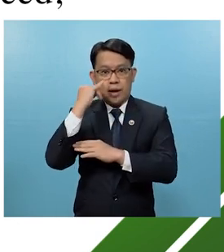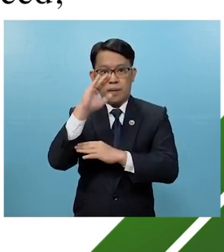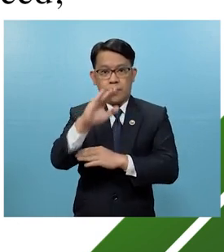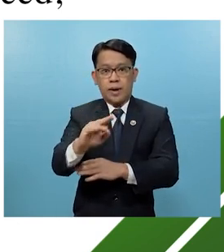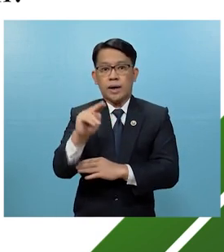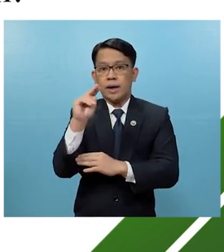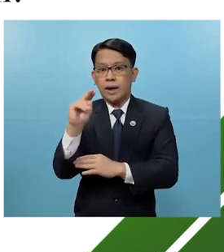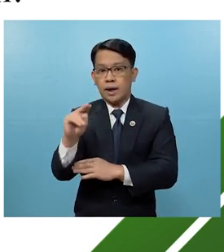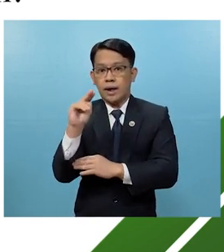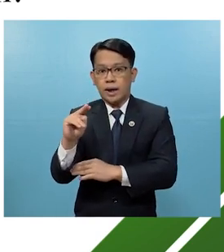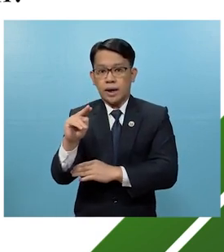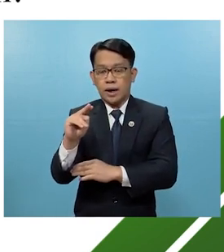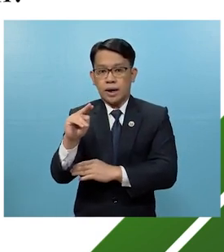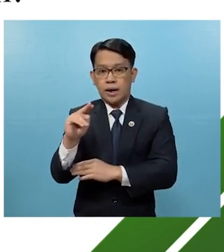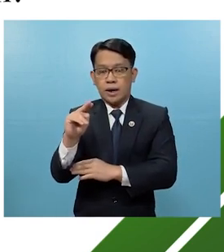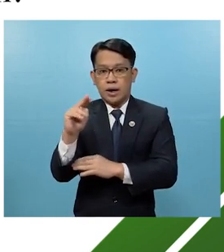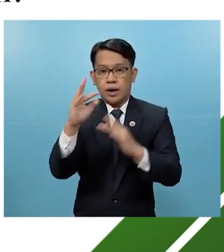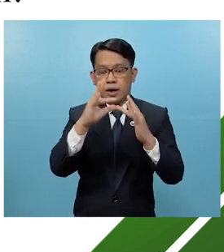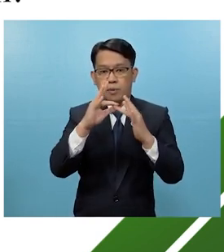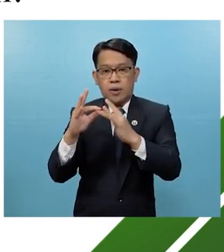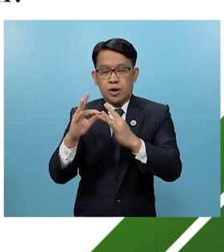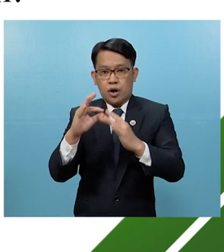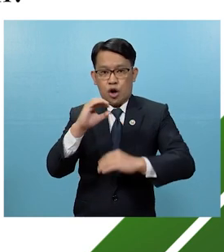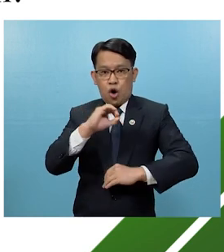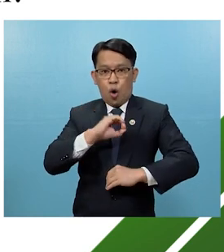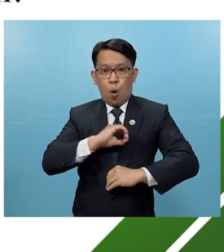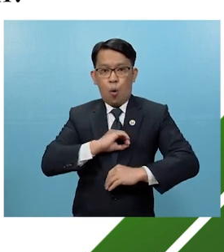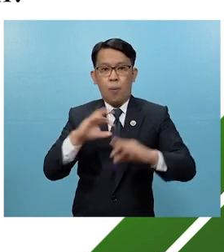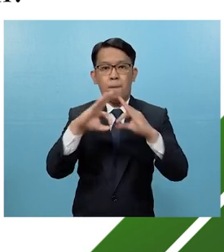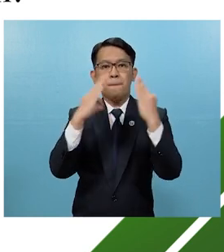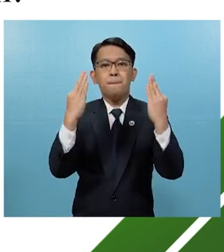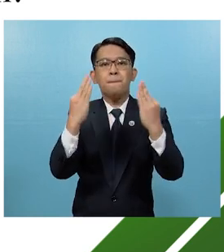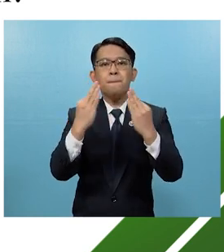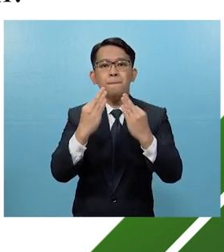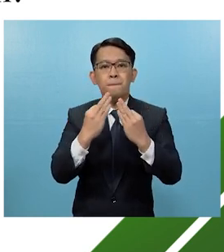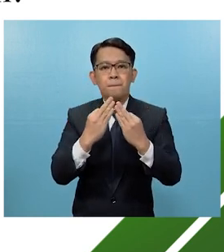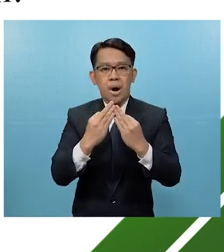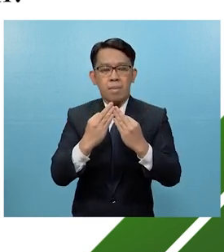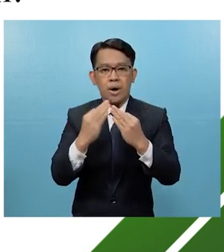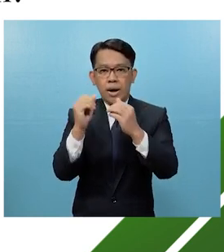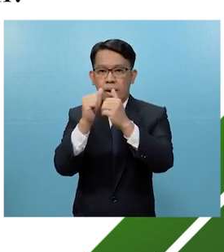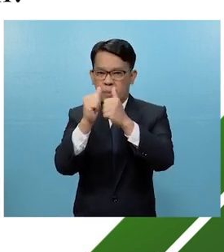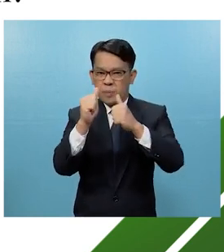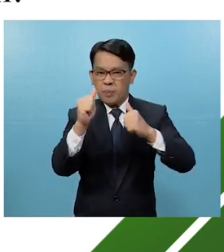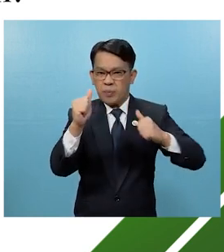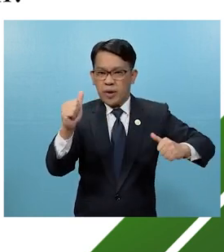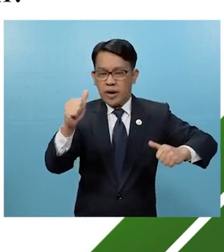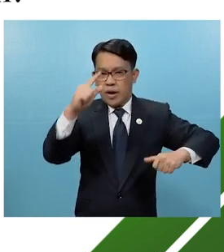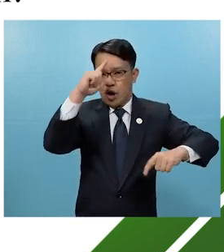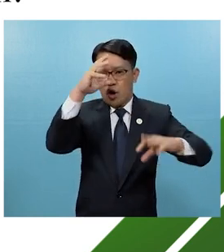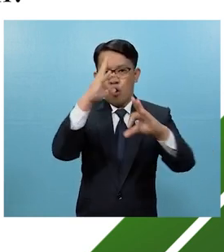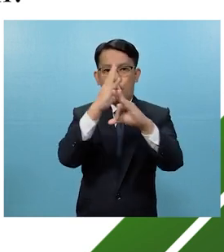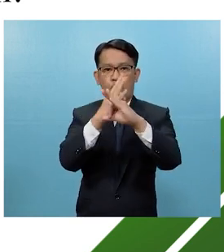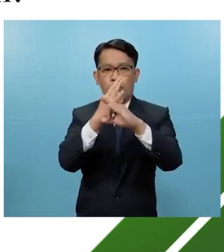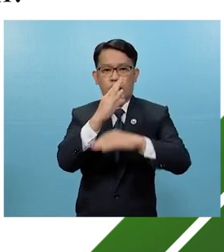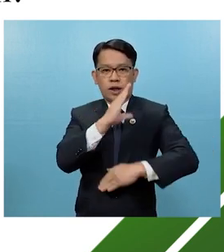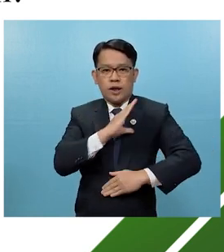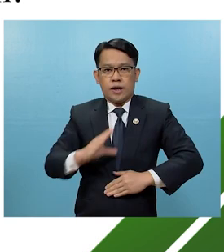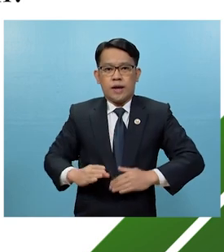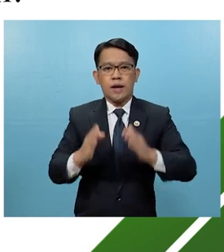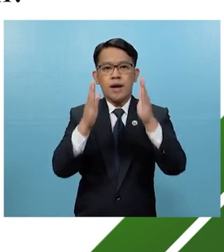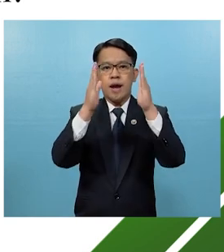nangangailangan at lalo na sa sarili niyang pamilya, ay tumalikod na sa pananampalatayang